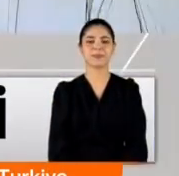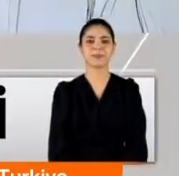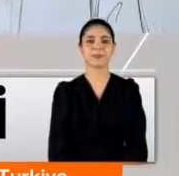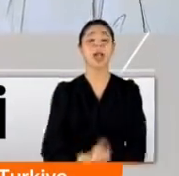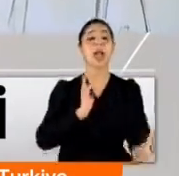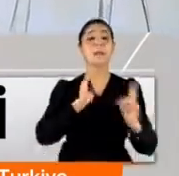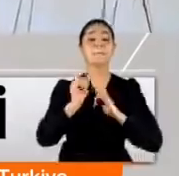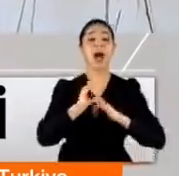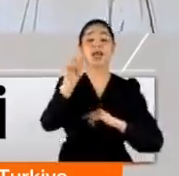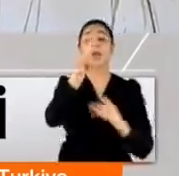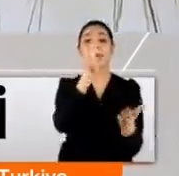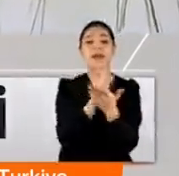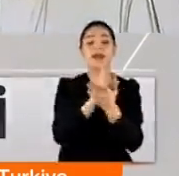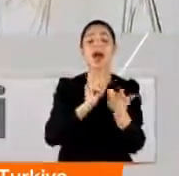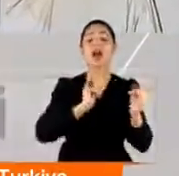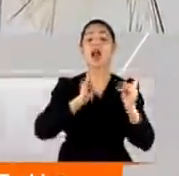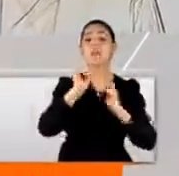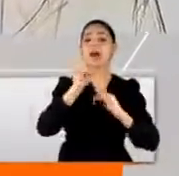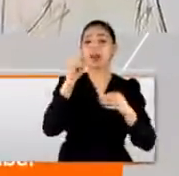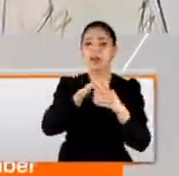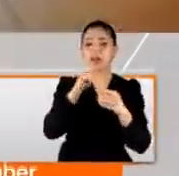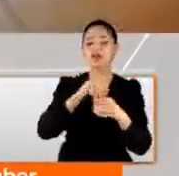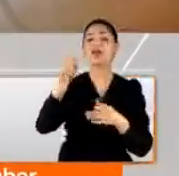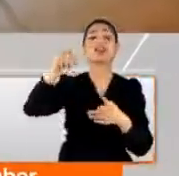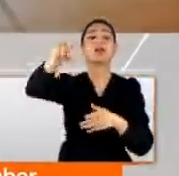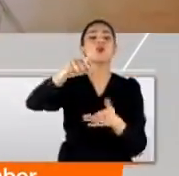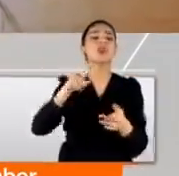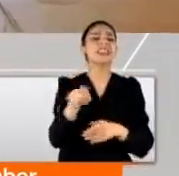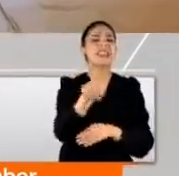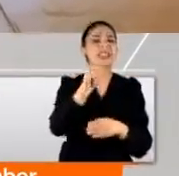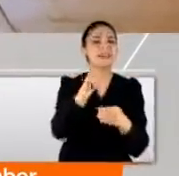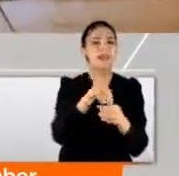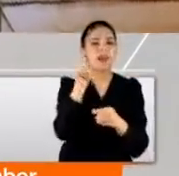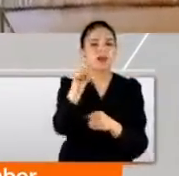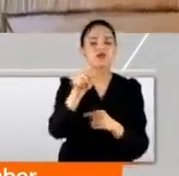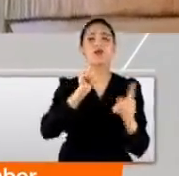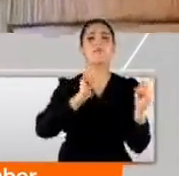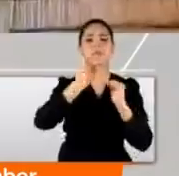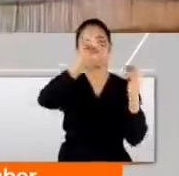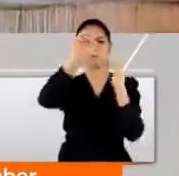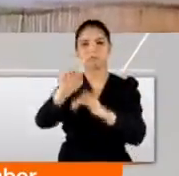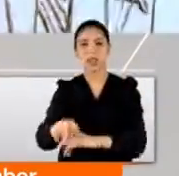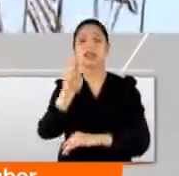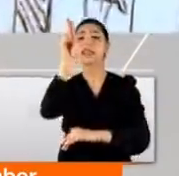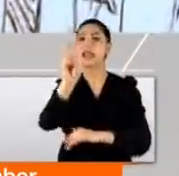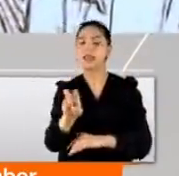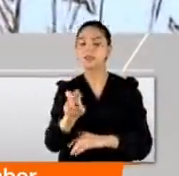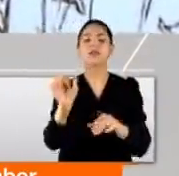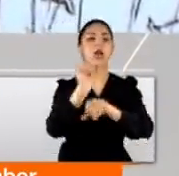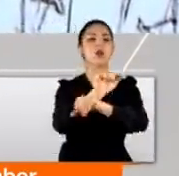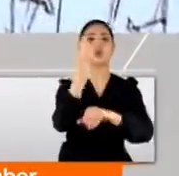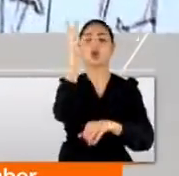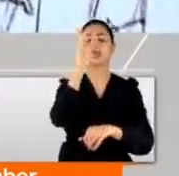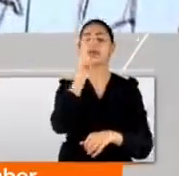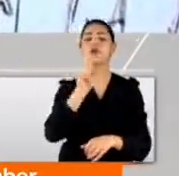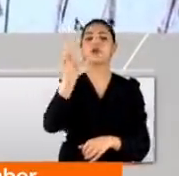Mahkeme heyeti karar duruşması için Silivri'de bulunan 30. Ağır Ceza Mahkemesi'ne geldi. 78'i tutuklu 236